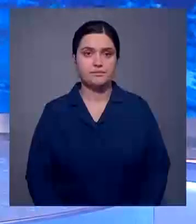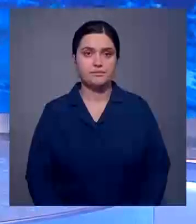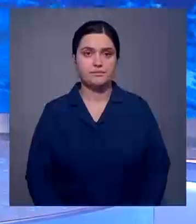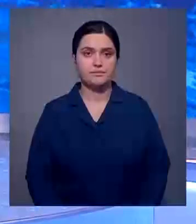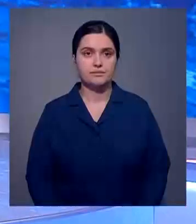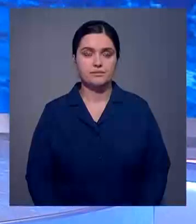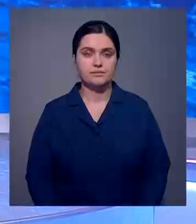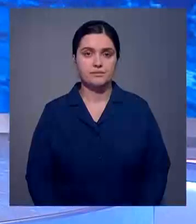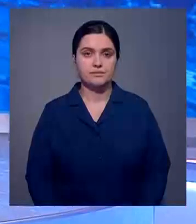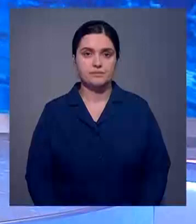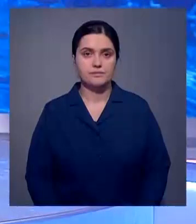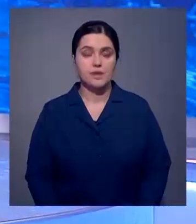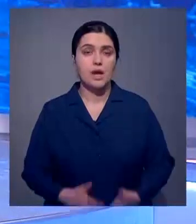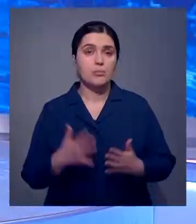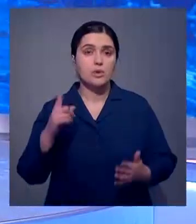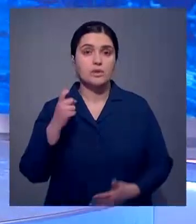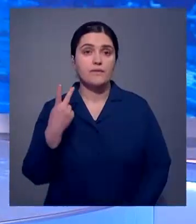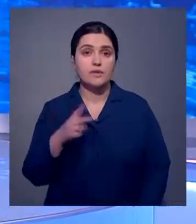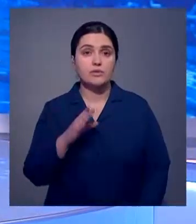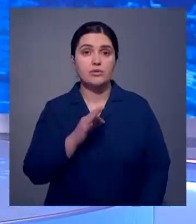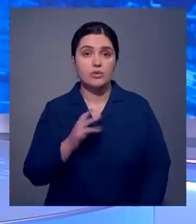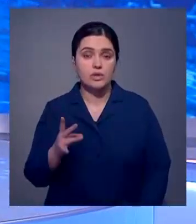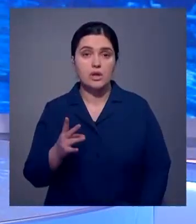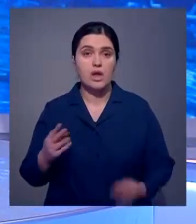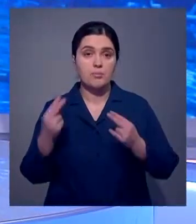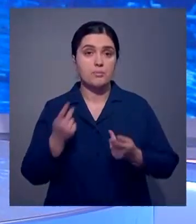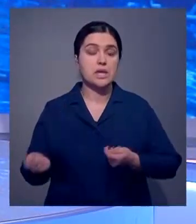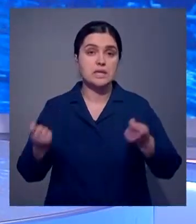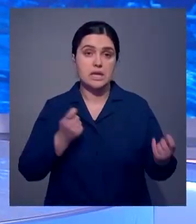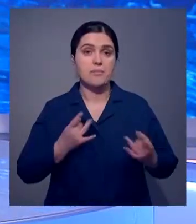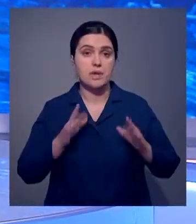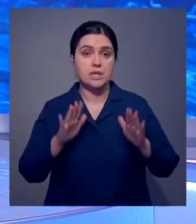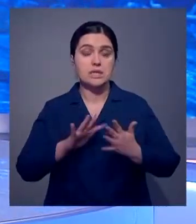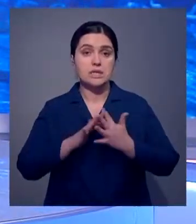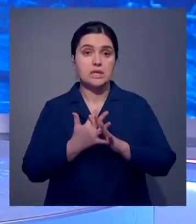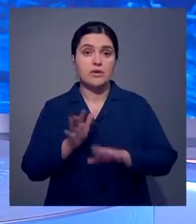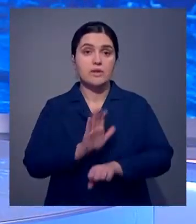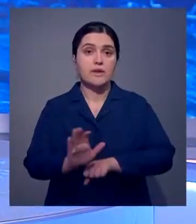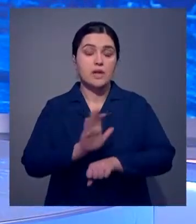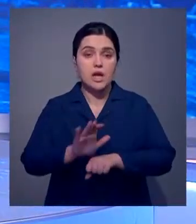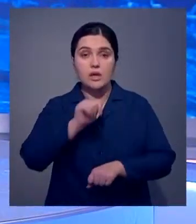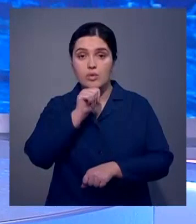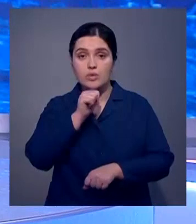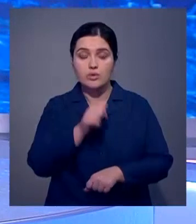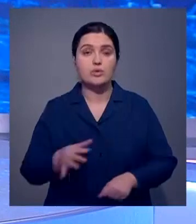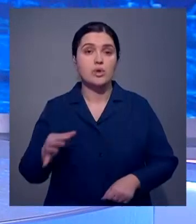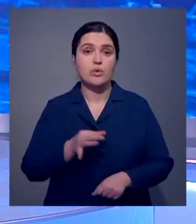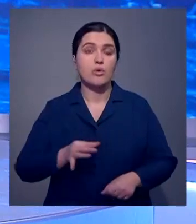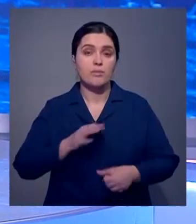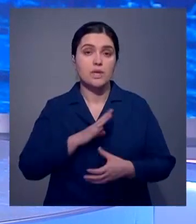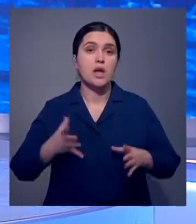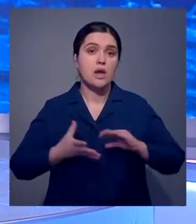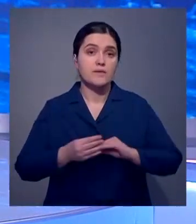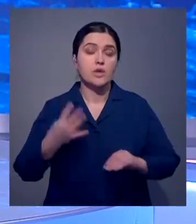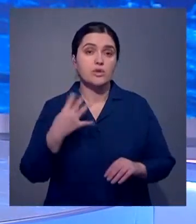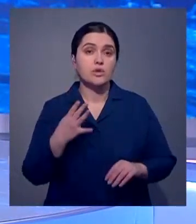И к другим темам. Более 120 тонн продукции привезли на праздничную ярмарку сельхозтоваропроизводители Костанайской